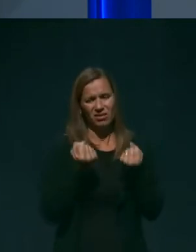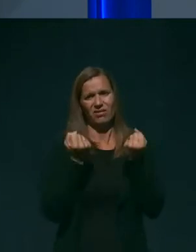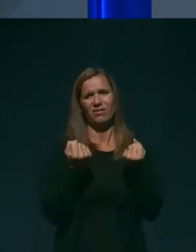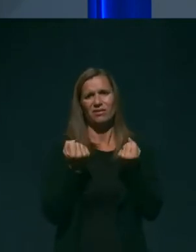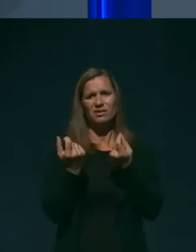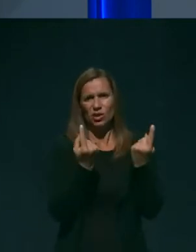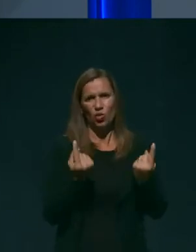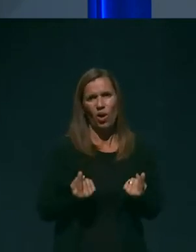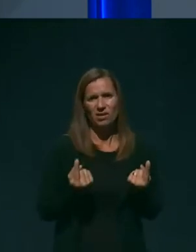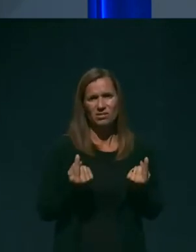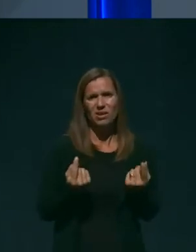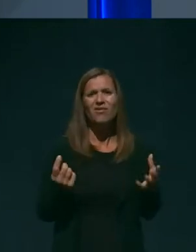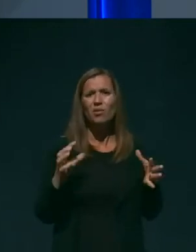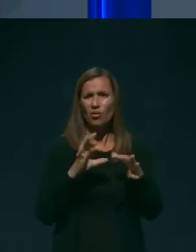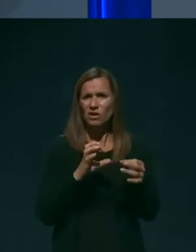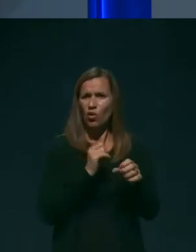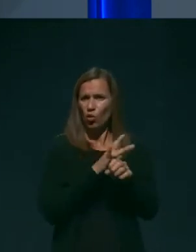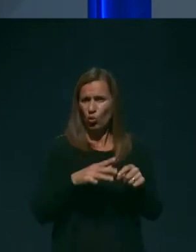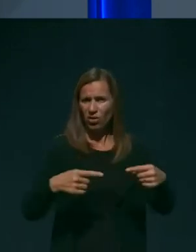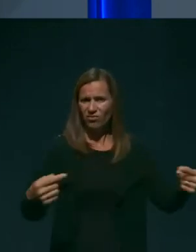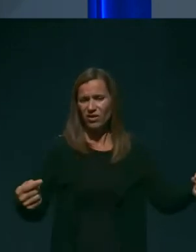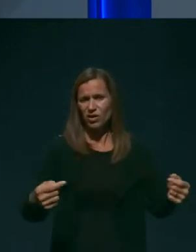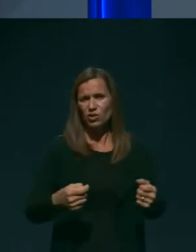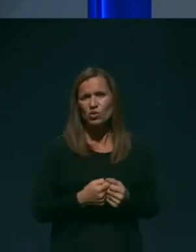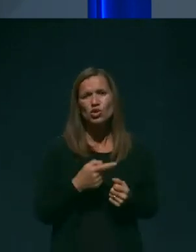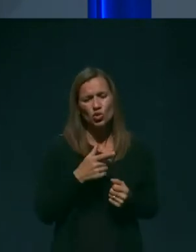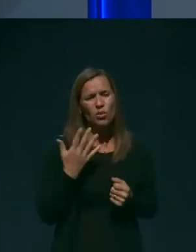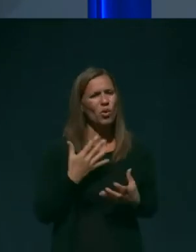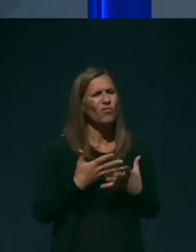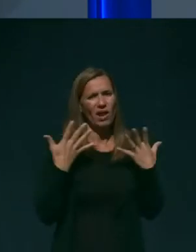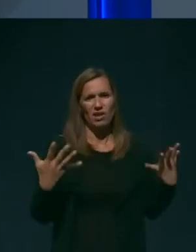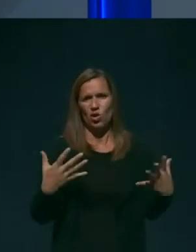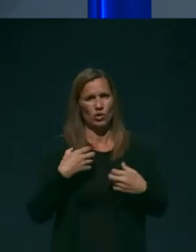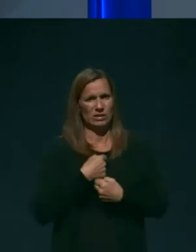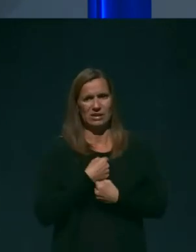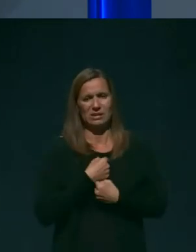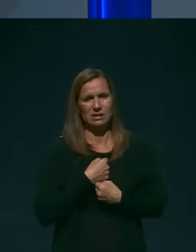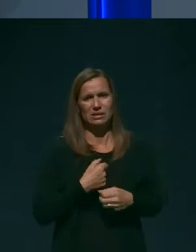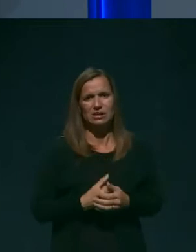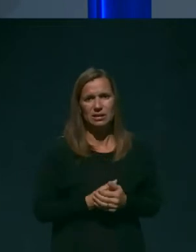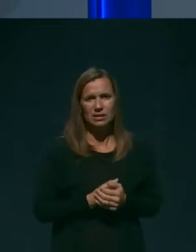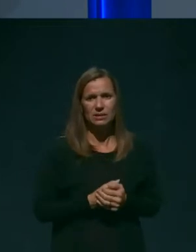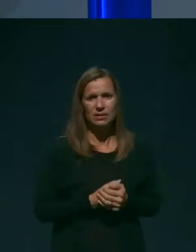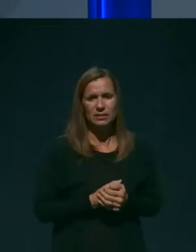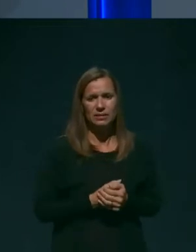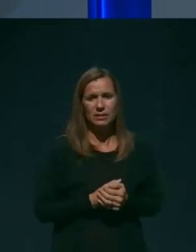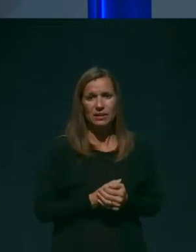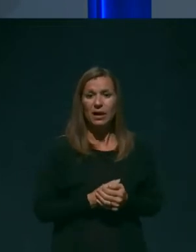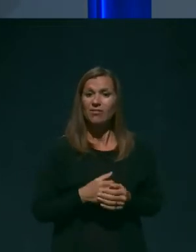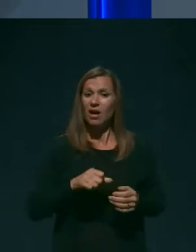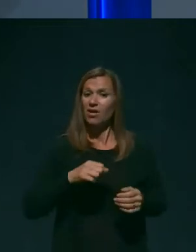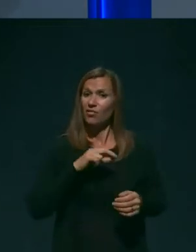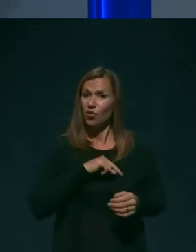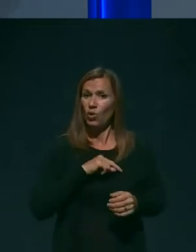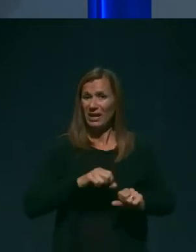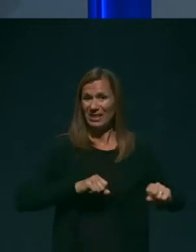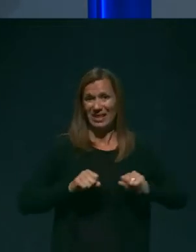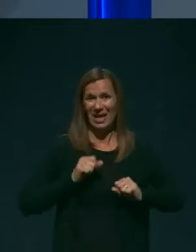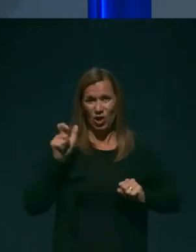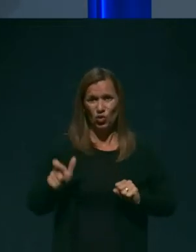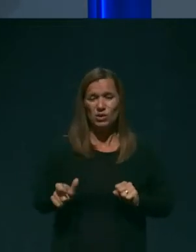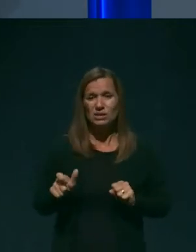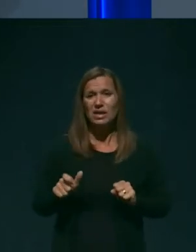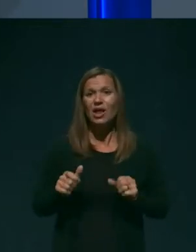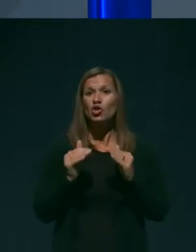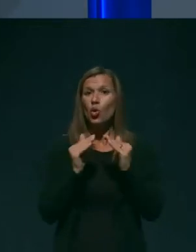koronavirus, je bilo resnično veliko stisk. V vlogi direktorice doma starejših občanov,